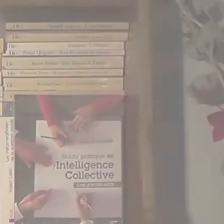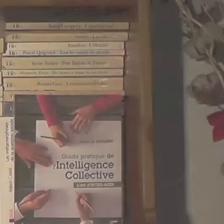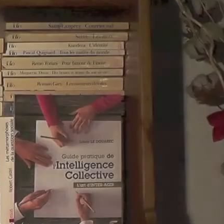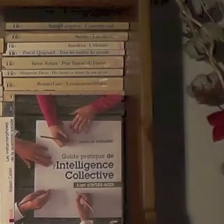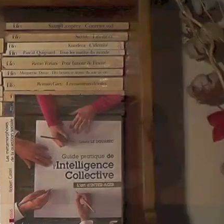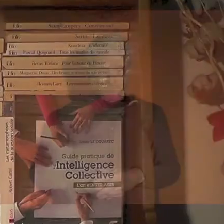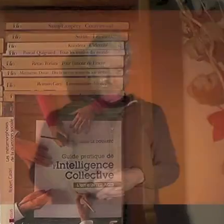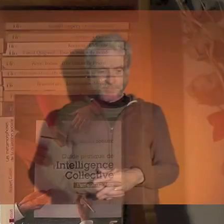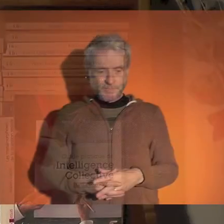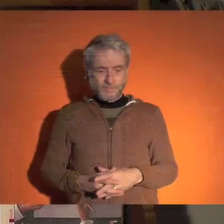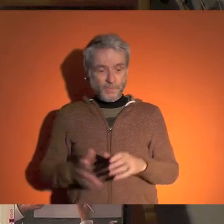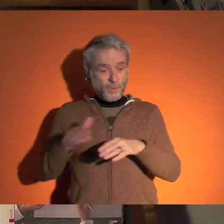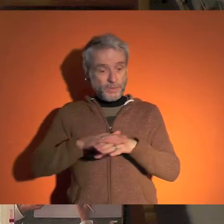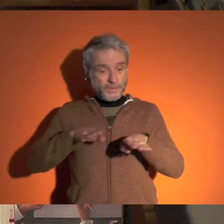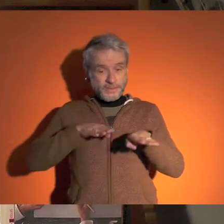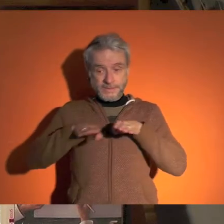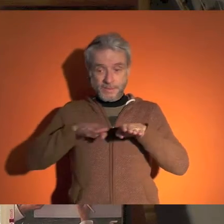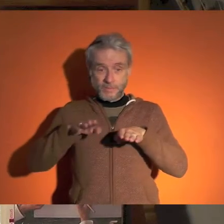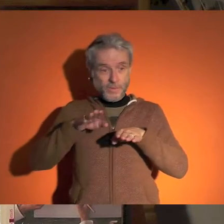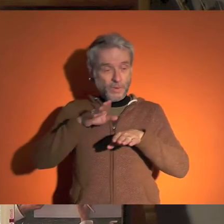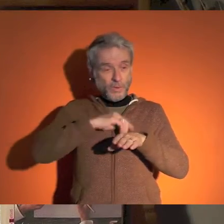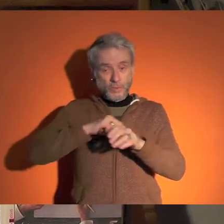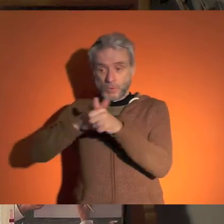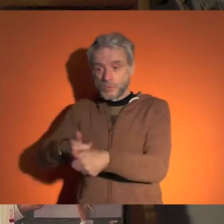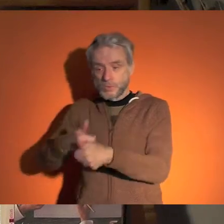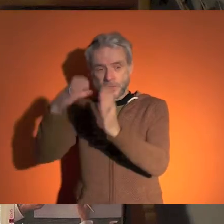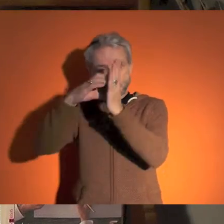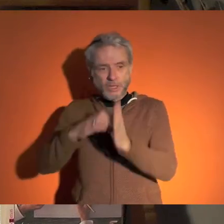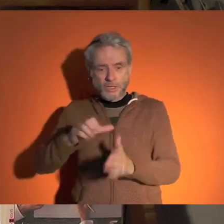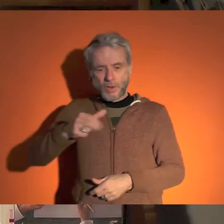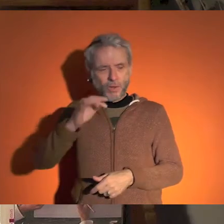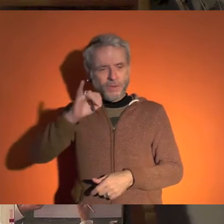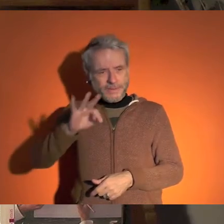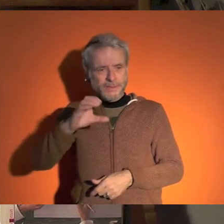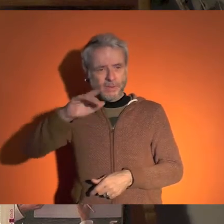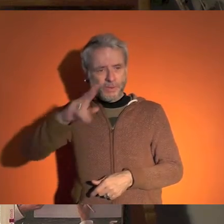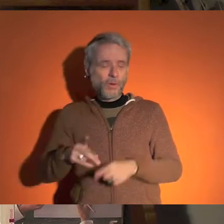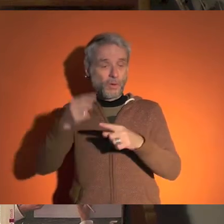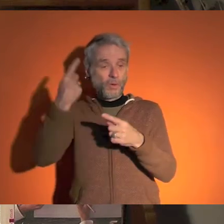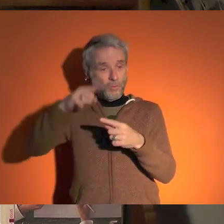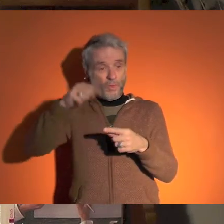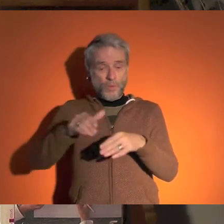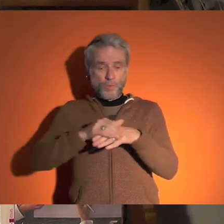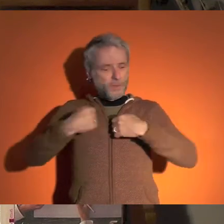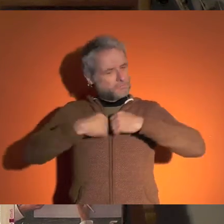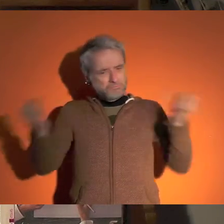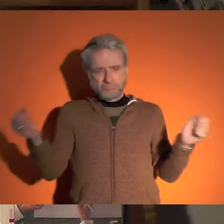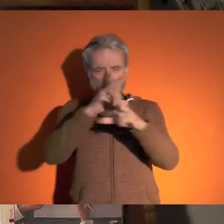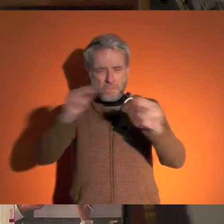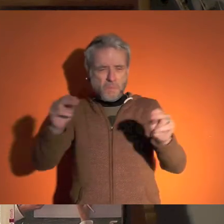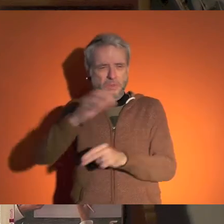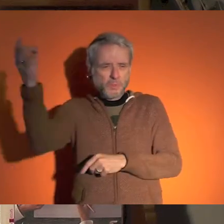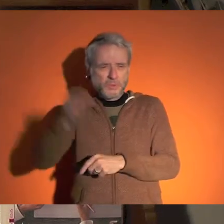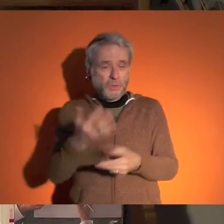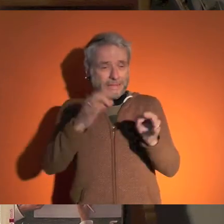En ce qui concerne le système politique, nous nous appuyons sur la charte anticorps pour l'éthique et la transparence aux politiques. Nous